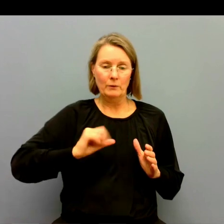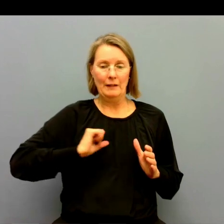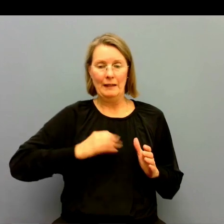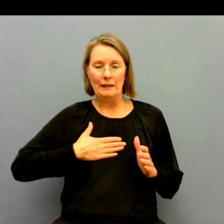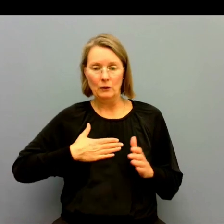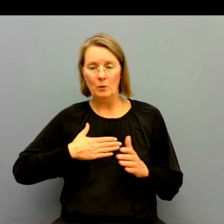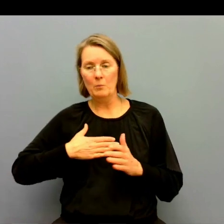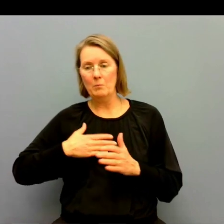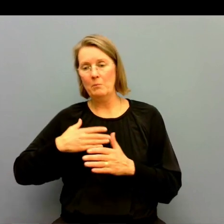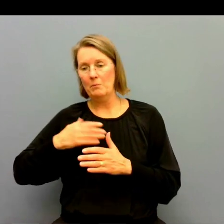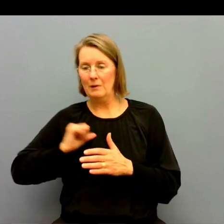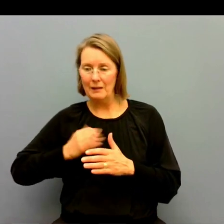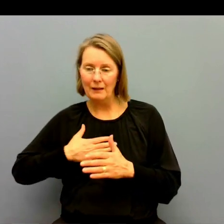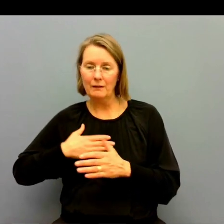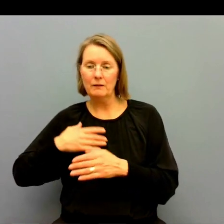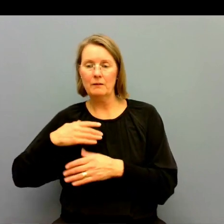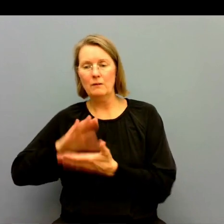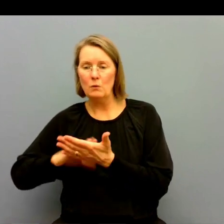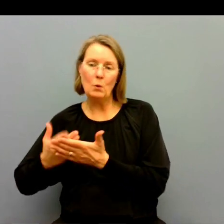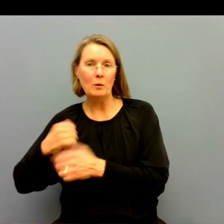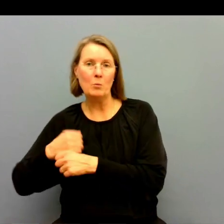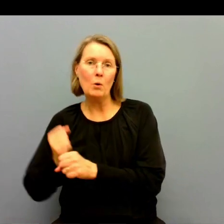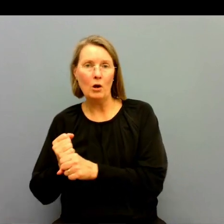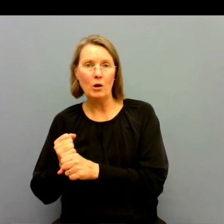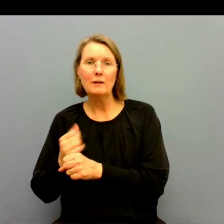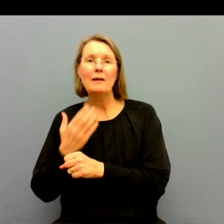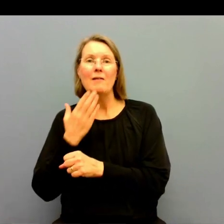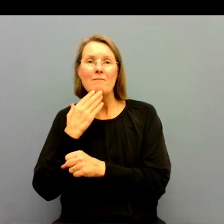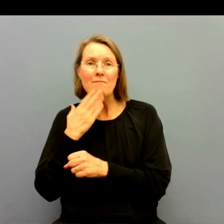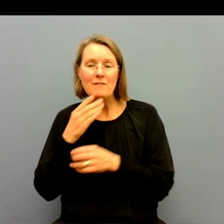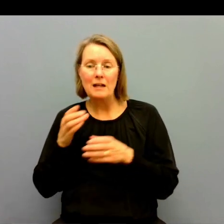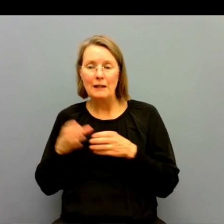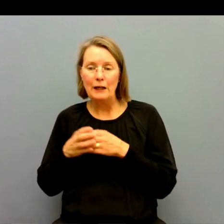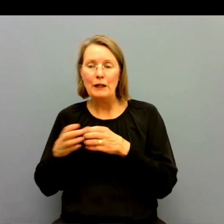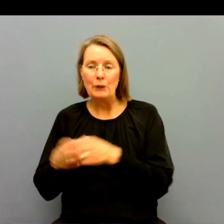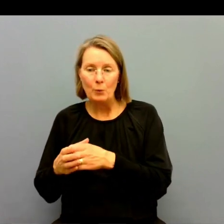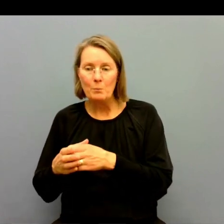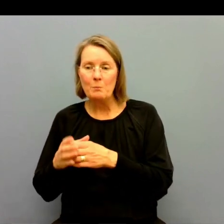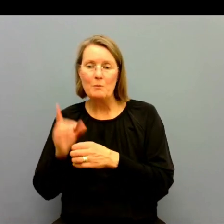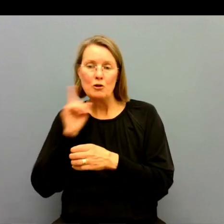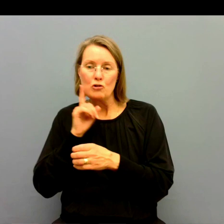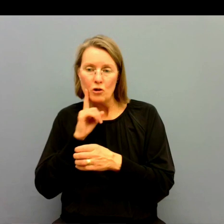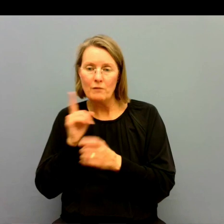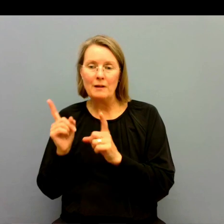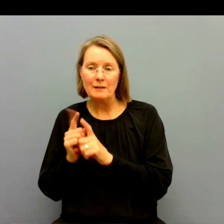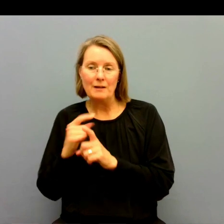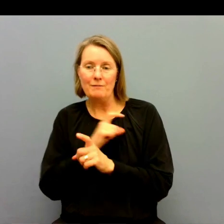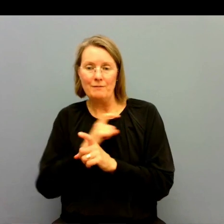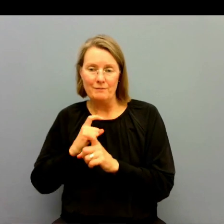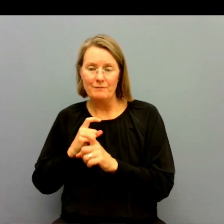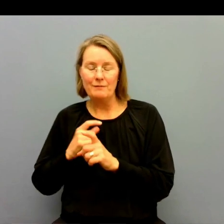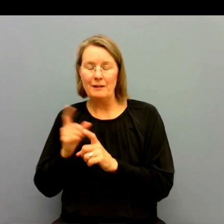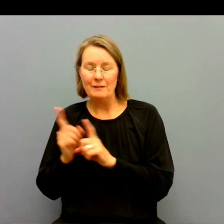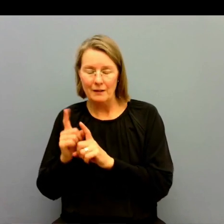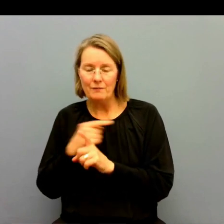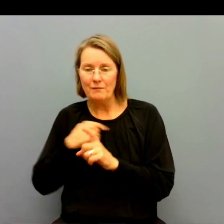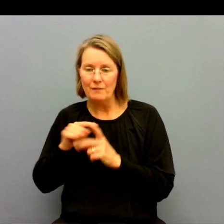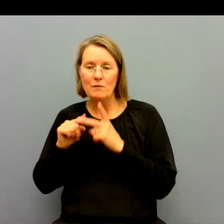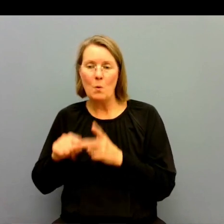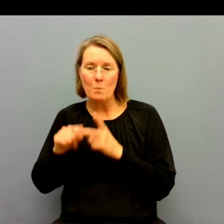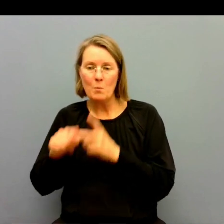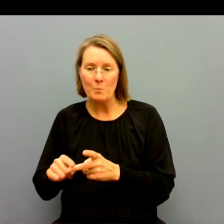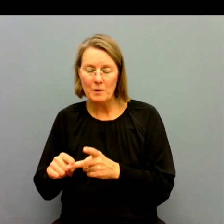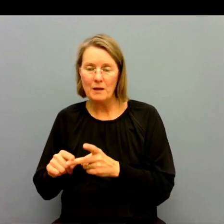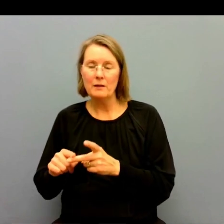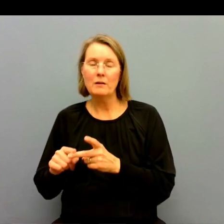sitt tolkbolag. Vilka grupper av döva servar vi ofta och mycket och återkommande. Och